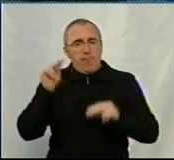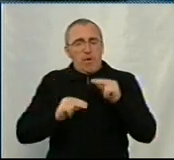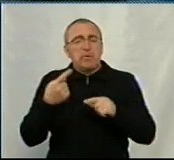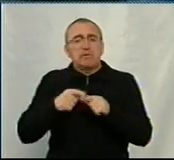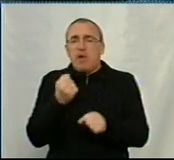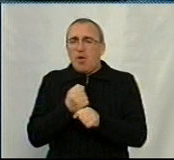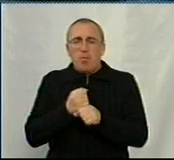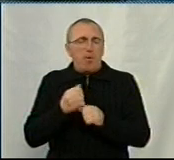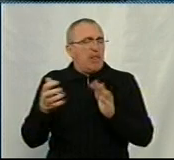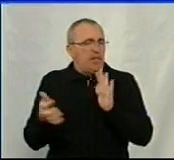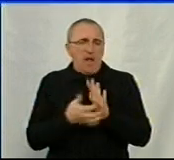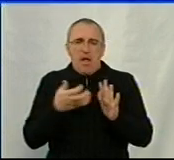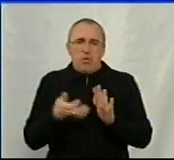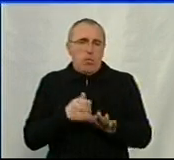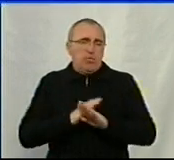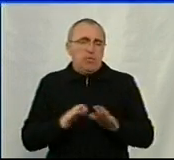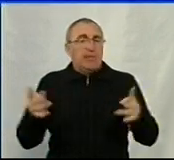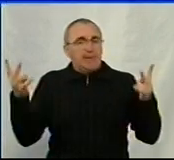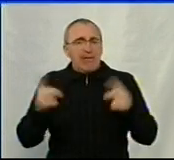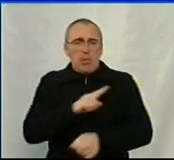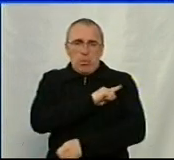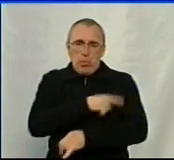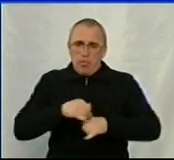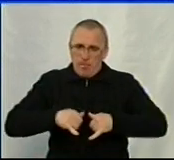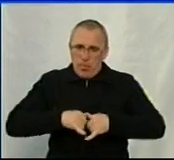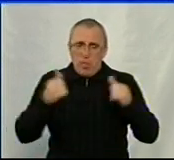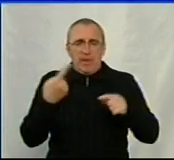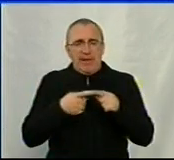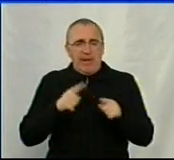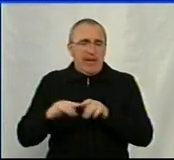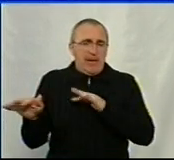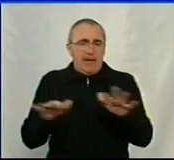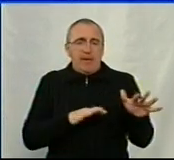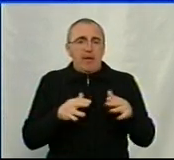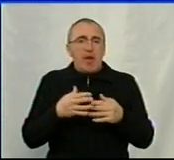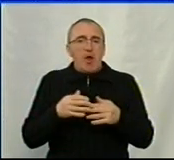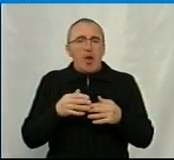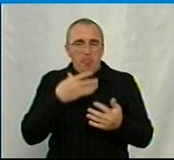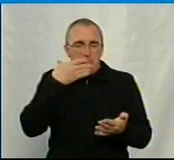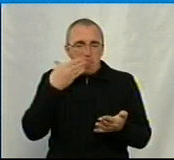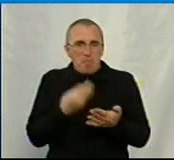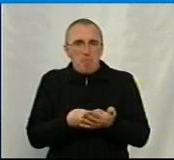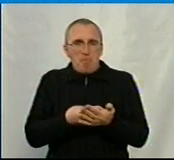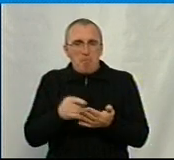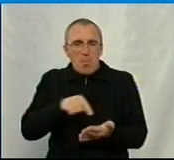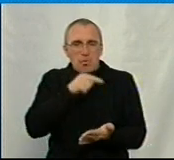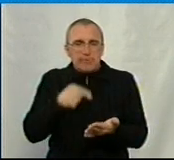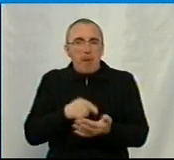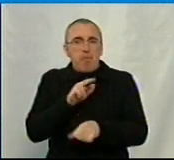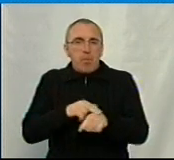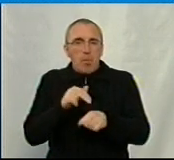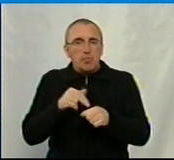це робиться недостатньо. Треба посилити навіть такі міри. Питання муніципальної поліції постає сьогодні в більшій